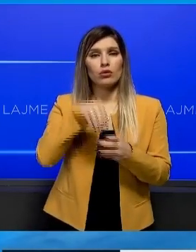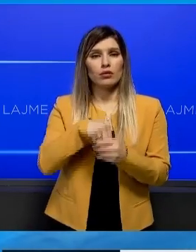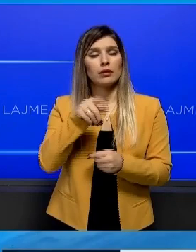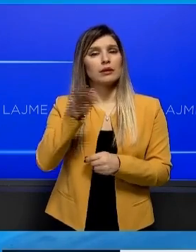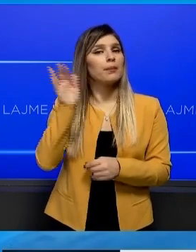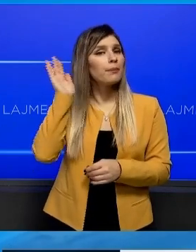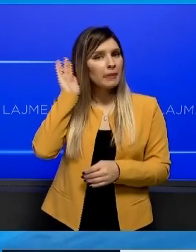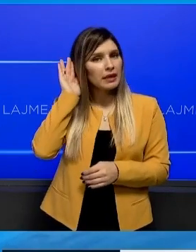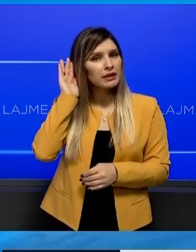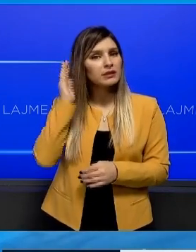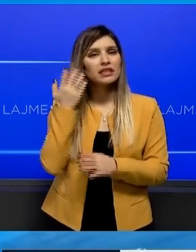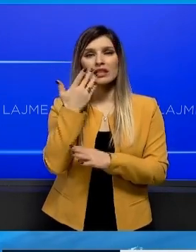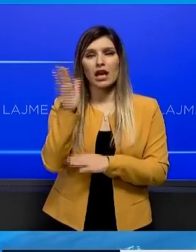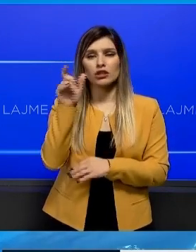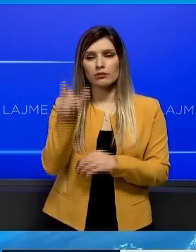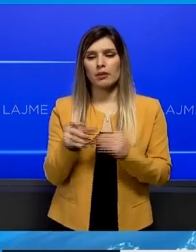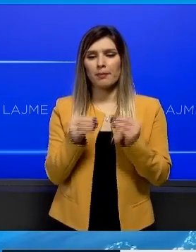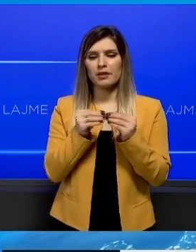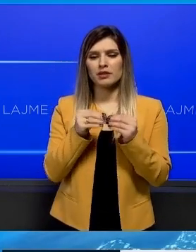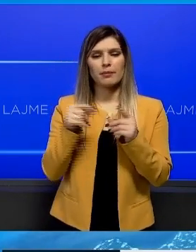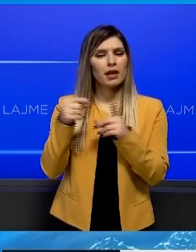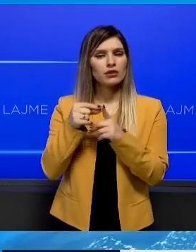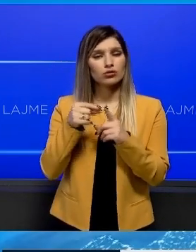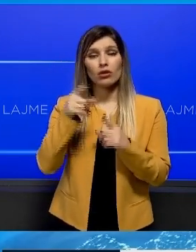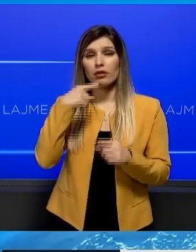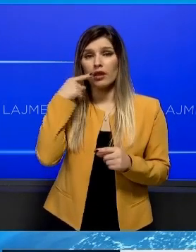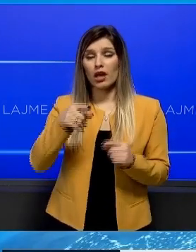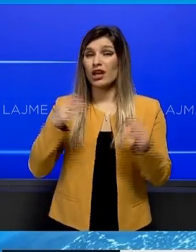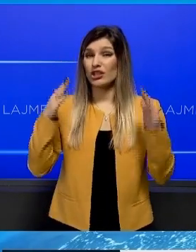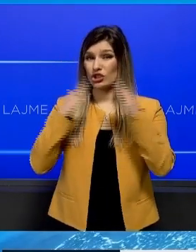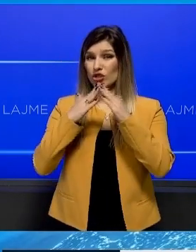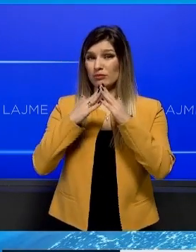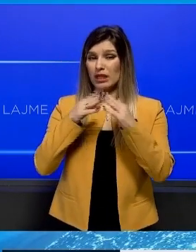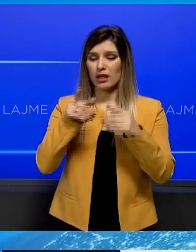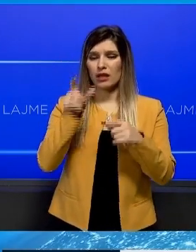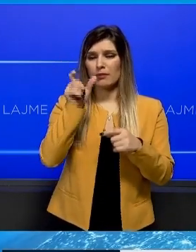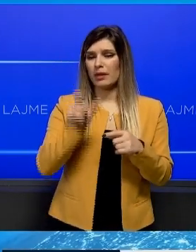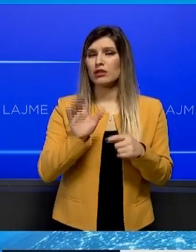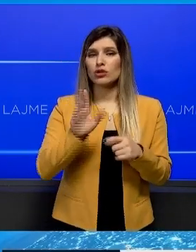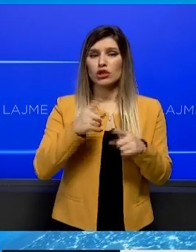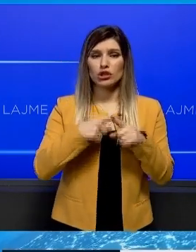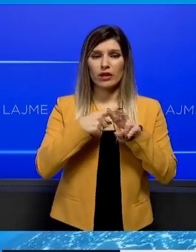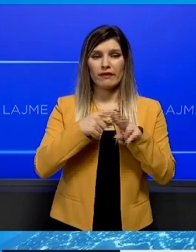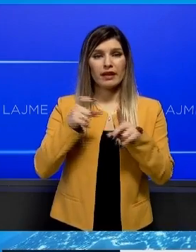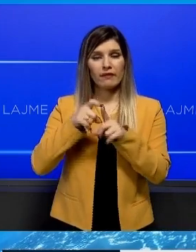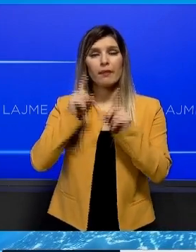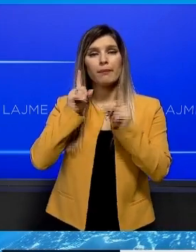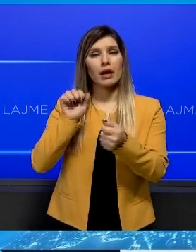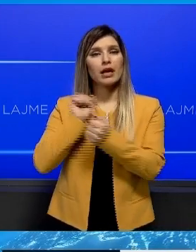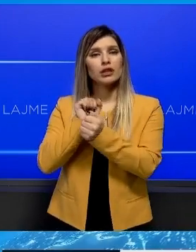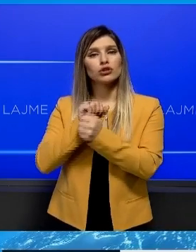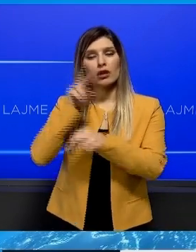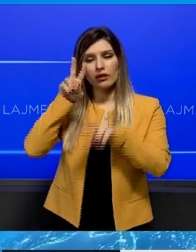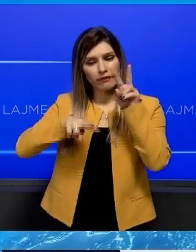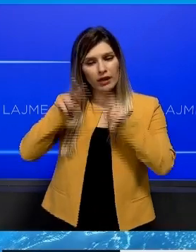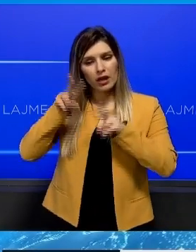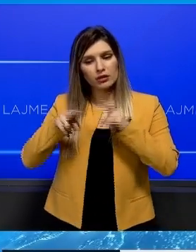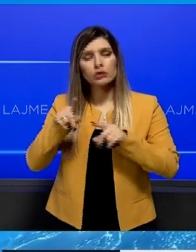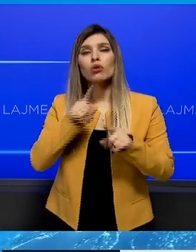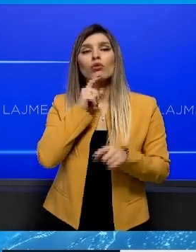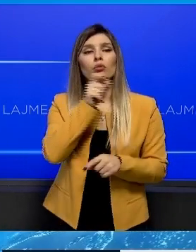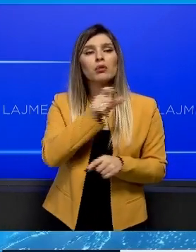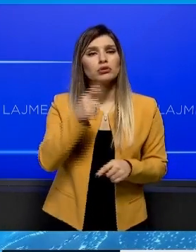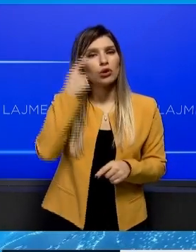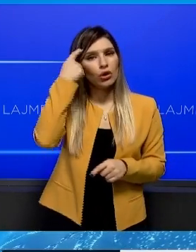ishë ministri i ashtëm, në Beget Pacolli, cili tha se ështëpia Gjafer Devës duhet të vlerësot nga historianet e jonë nga ta